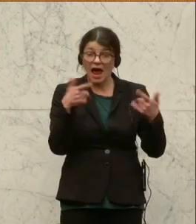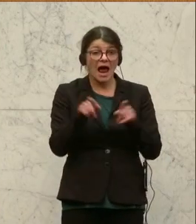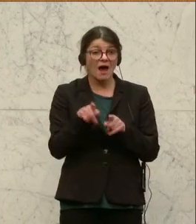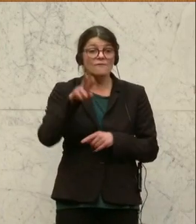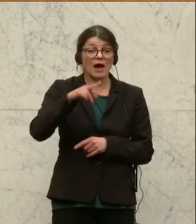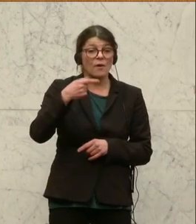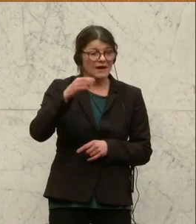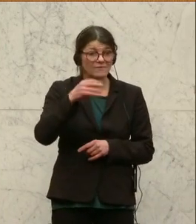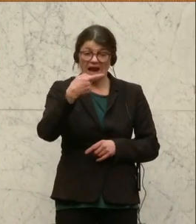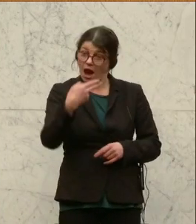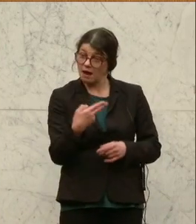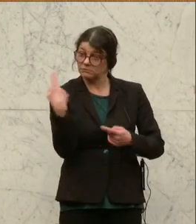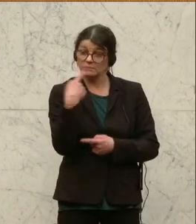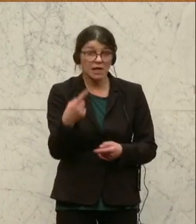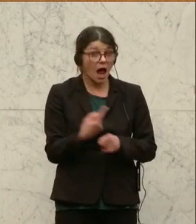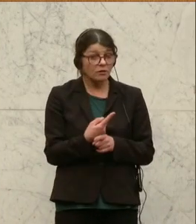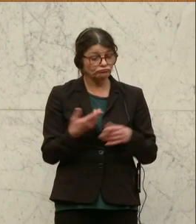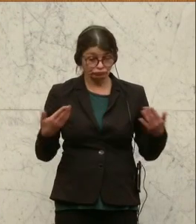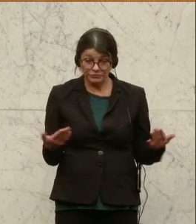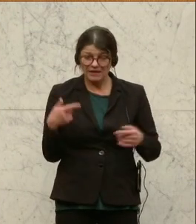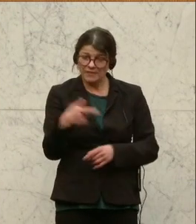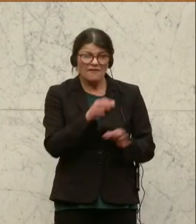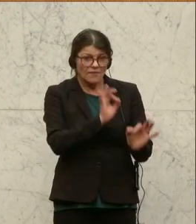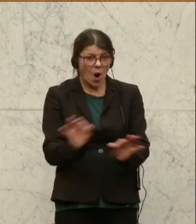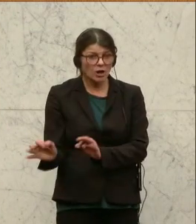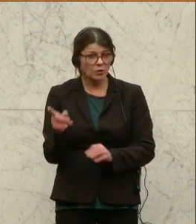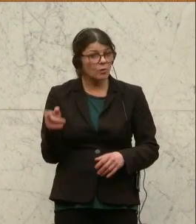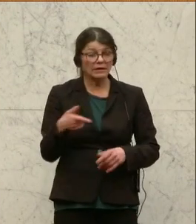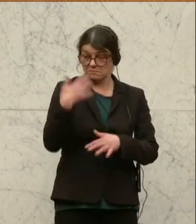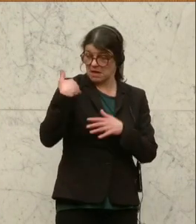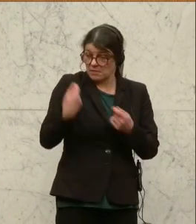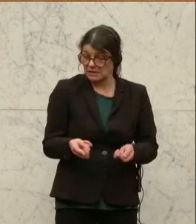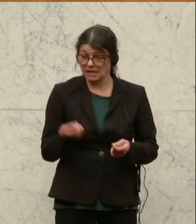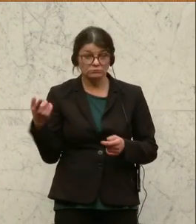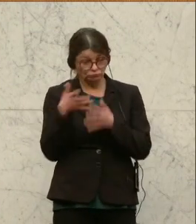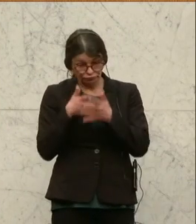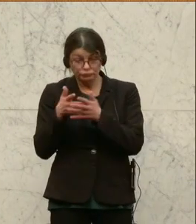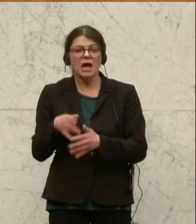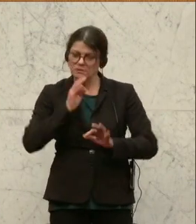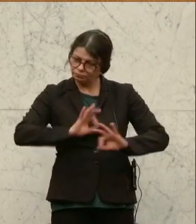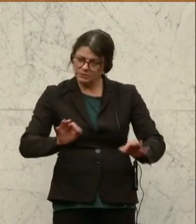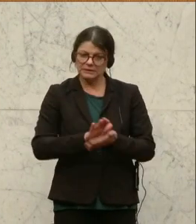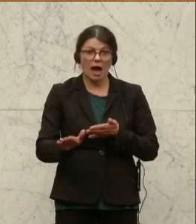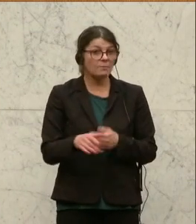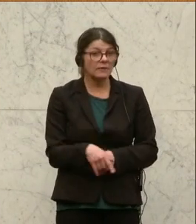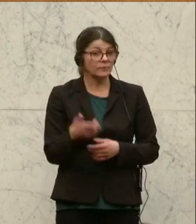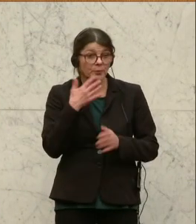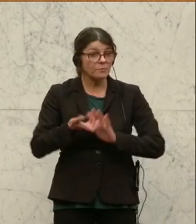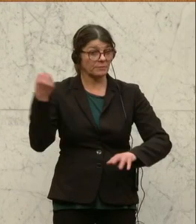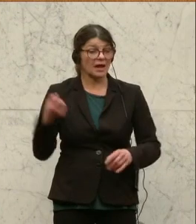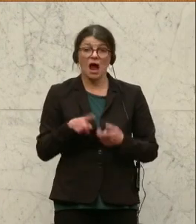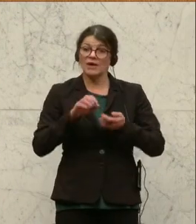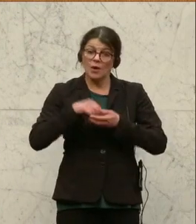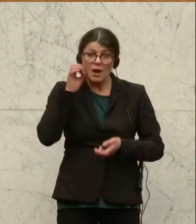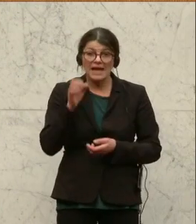VfGH, der ja alle, alle entsprechenden Verordnungen, die es damals gegeben hat, des Rechtens erachtet hat und eben nicht gehoben hat. Auch wenn die